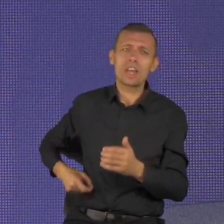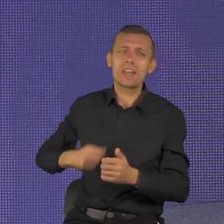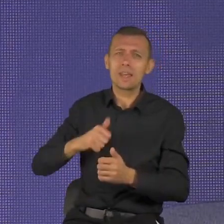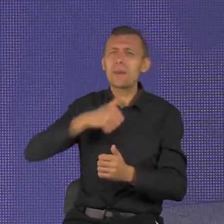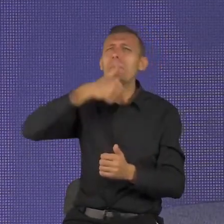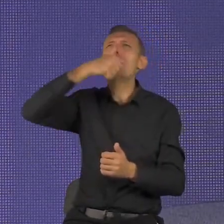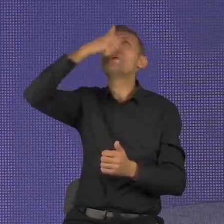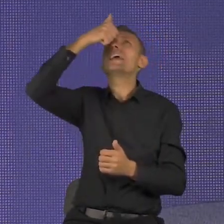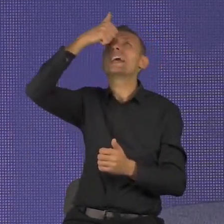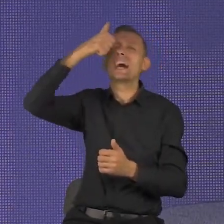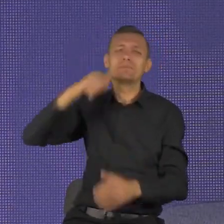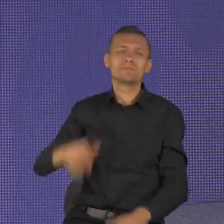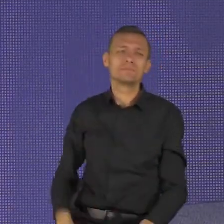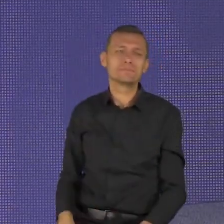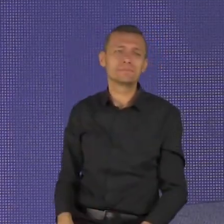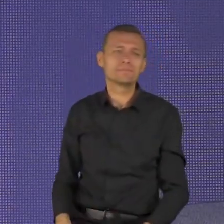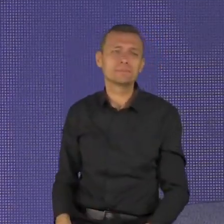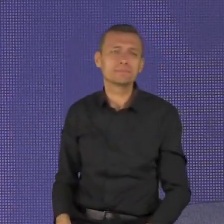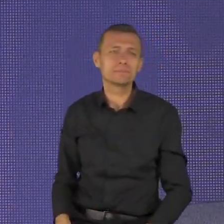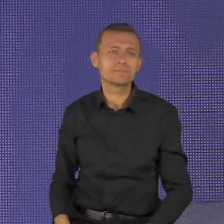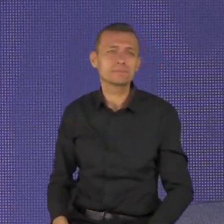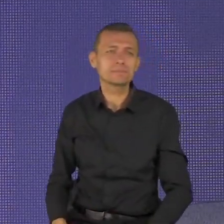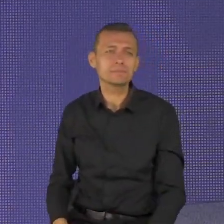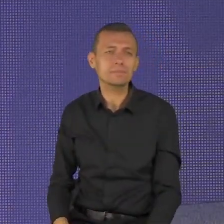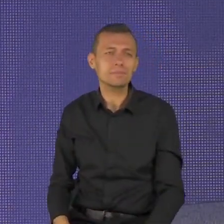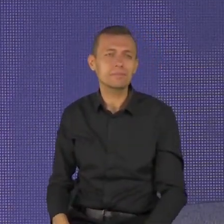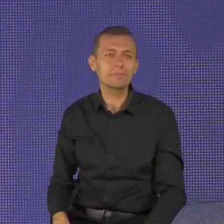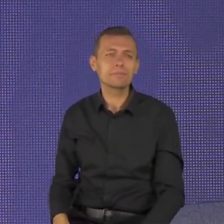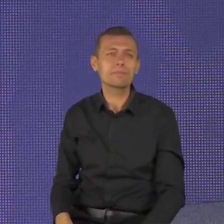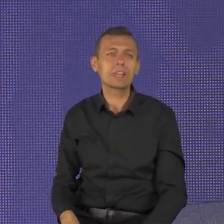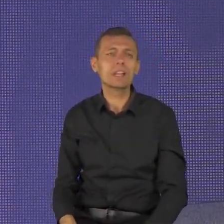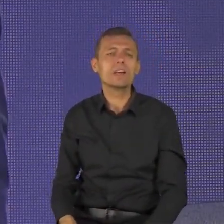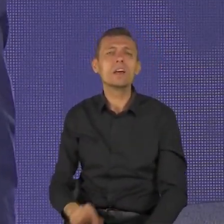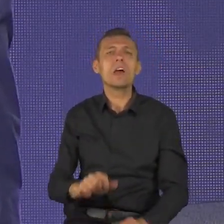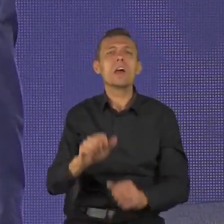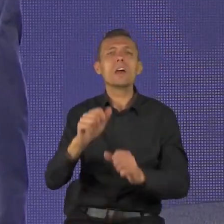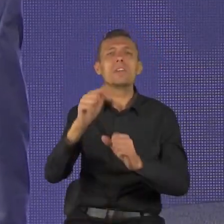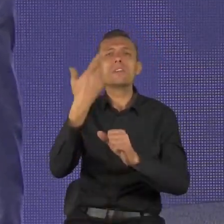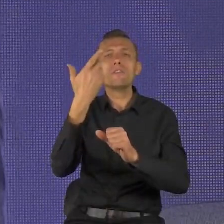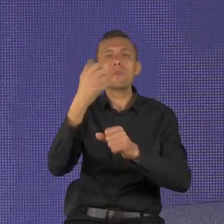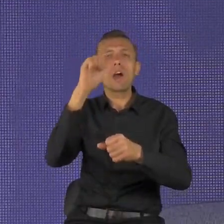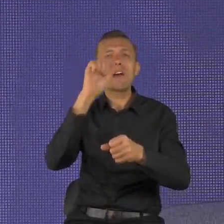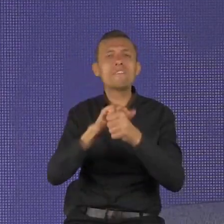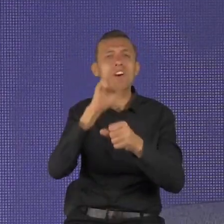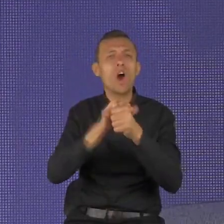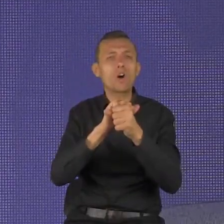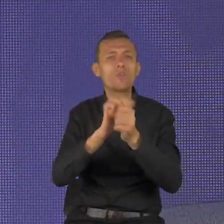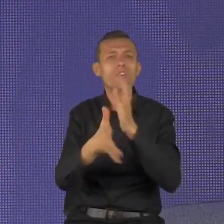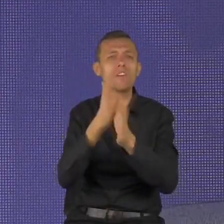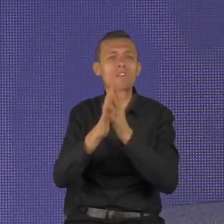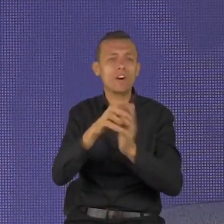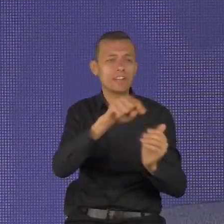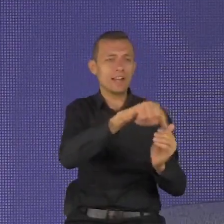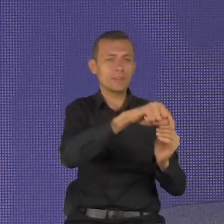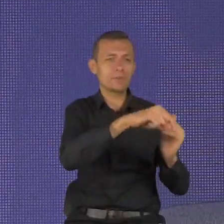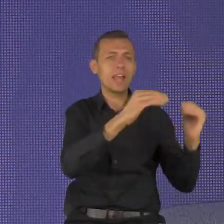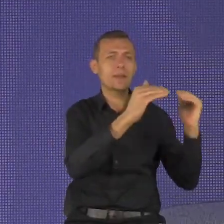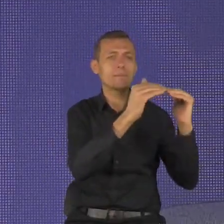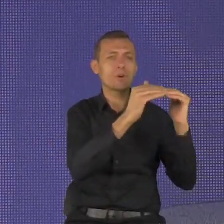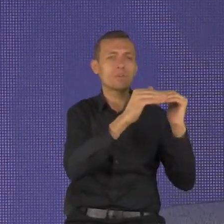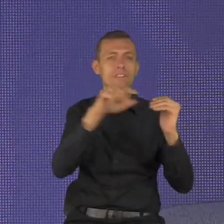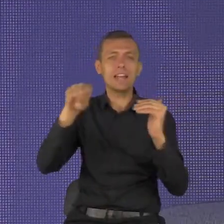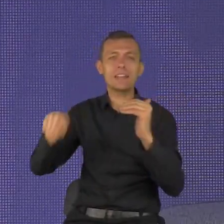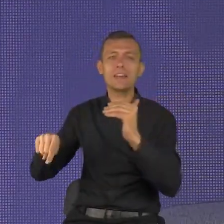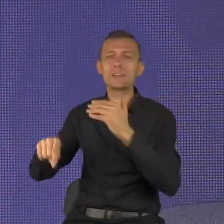Porównywanie się i zadowolenie to dwaj śmiertelni wrogowie. Jeśli nie chcesz mieć wszystkiego dosyć